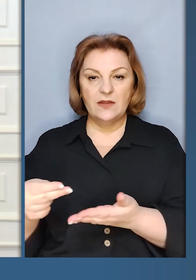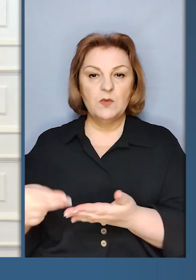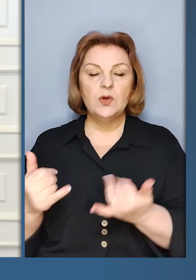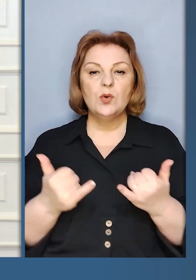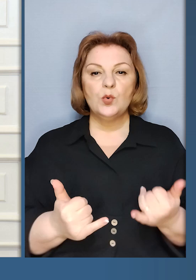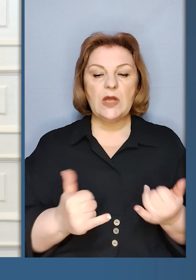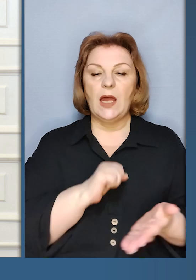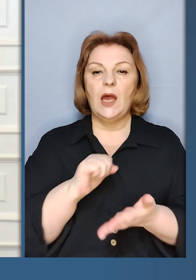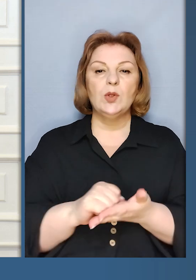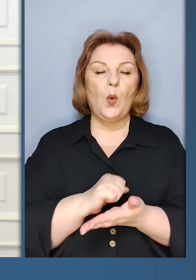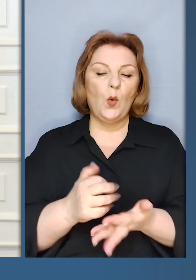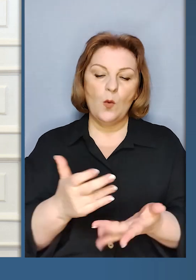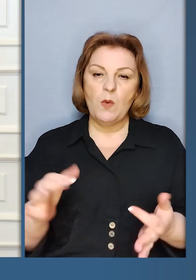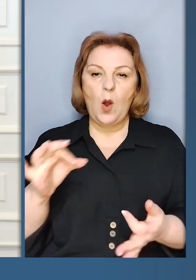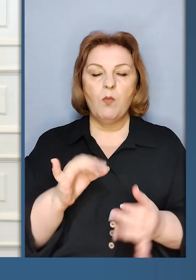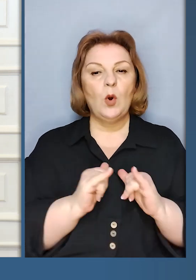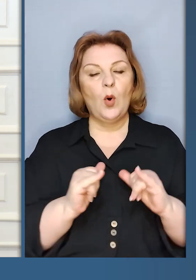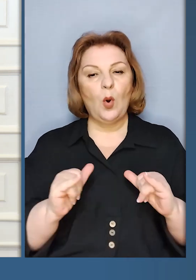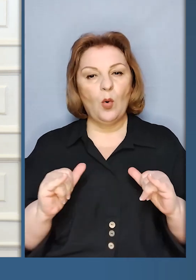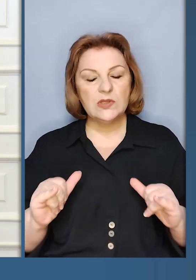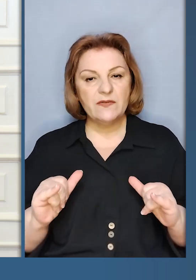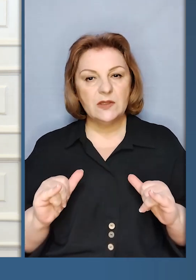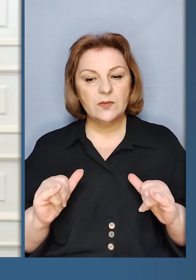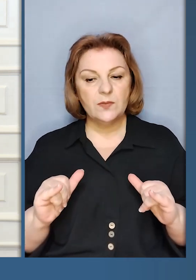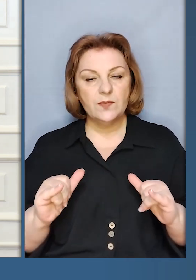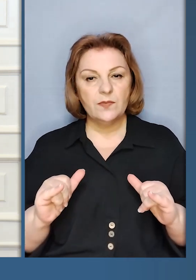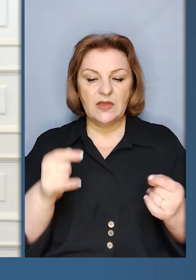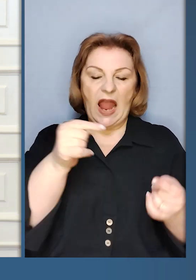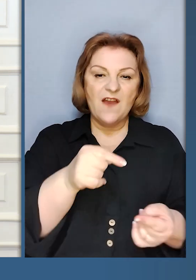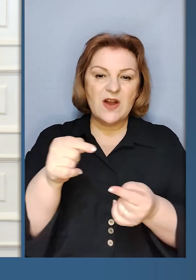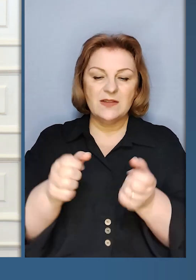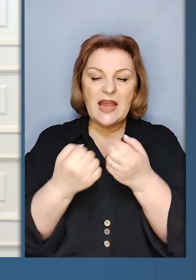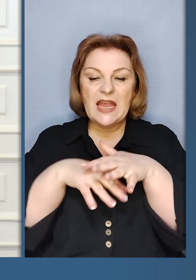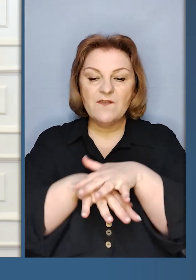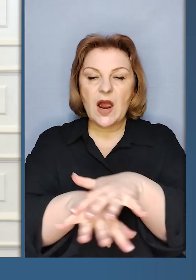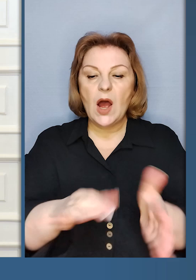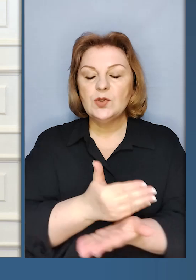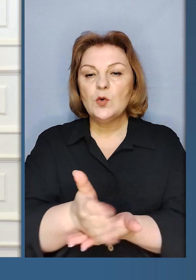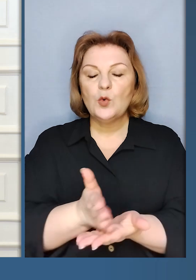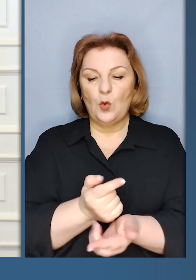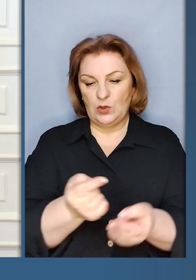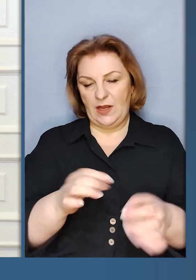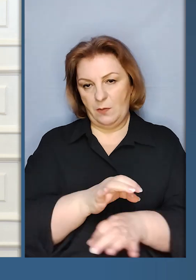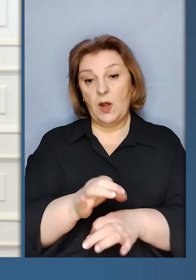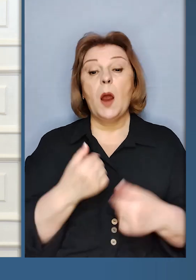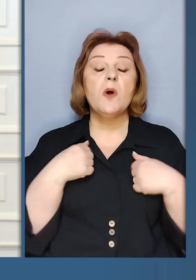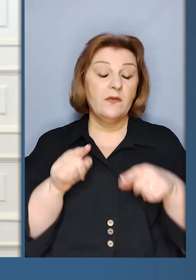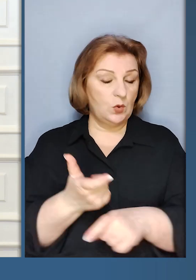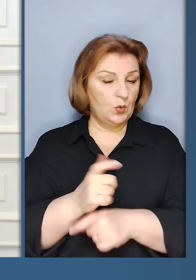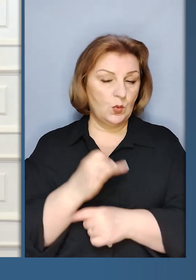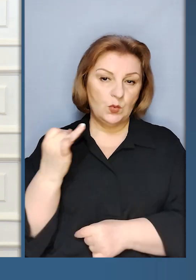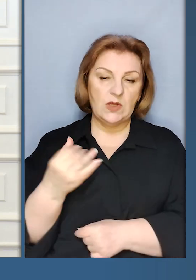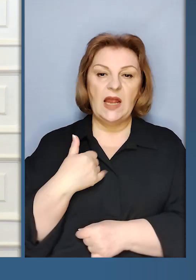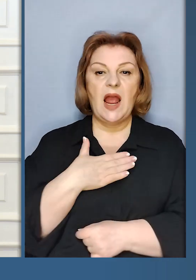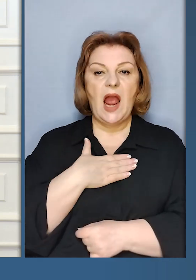документи про розвиток відповідних інфраструктурних проєктів. Ми в цьому також